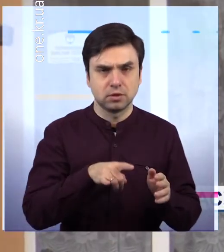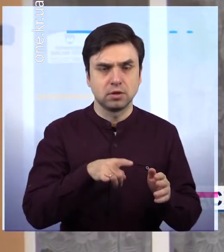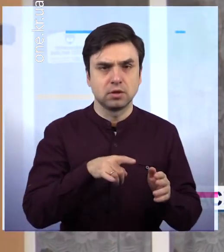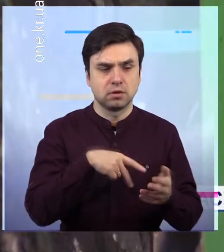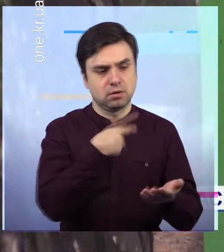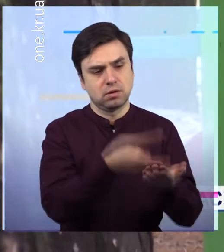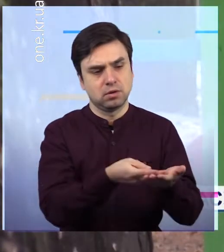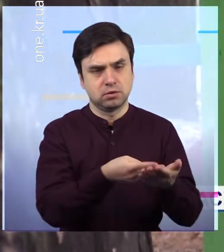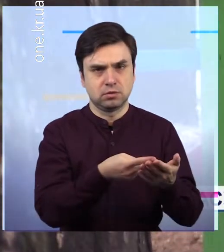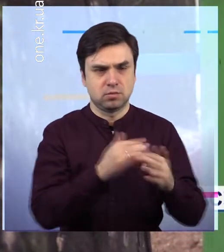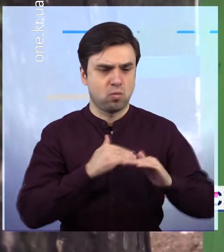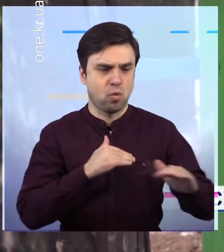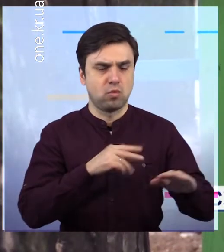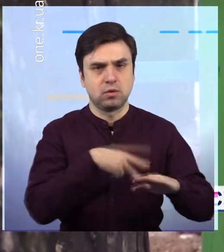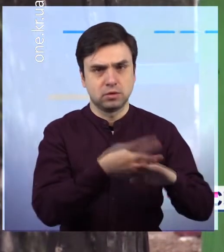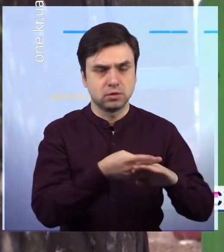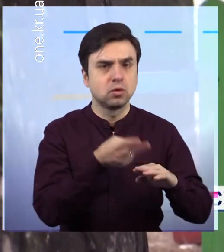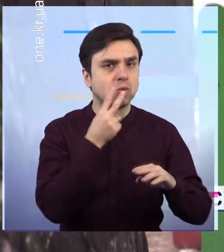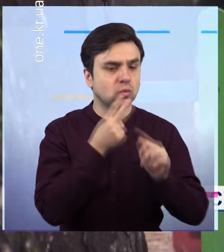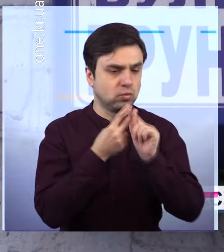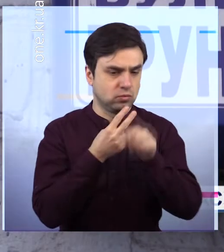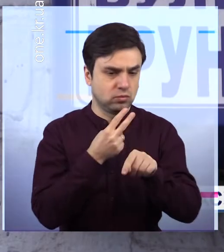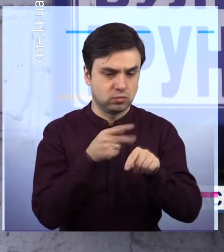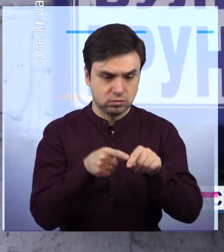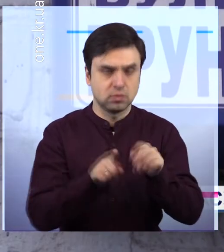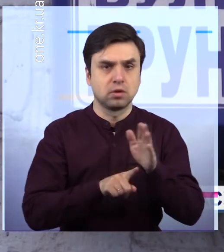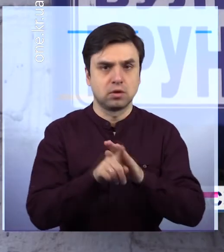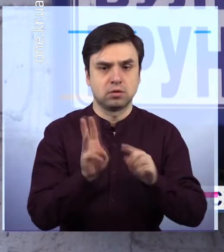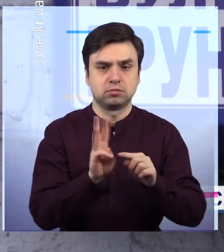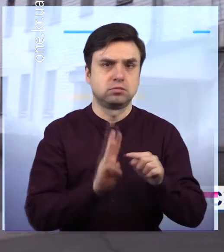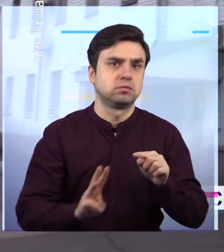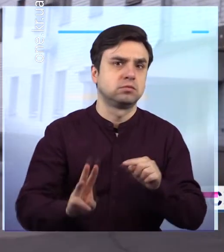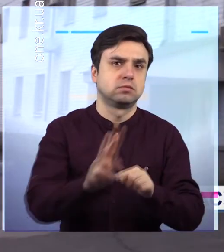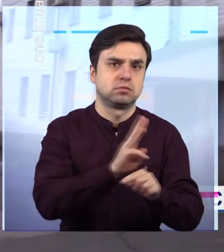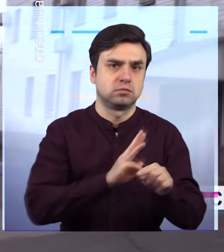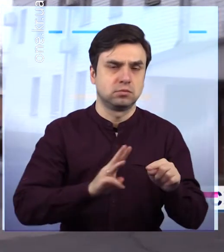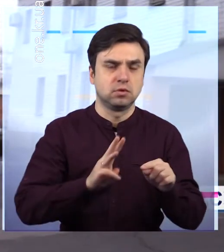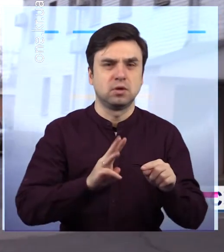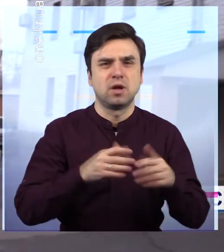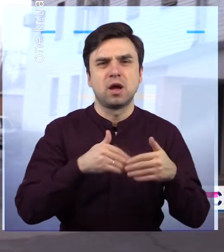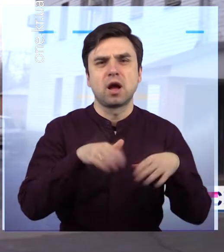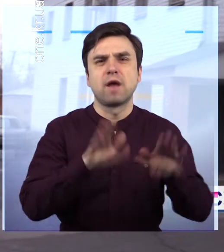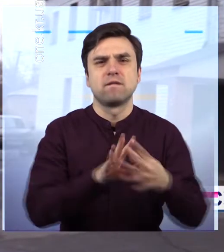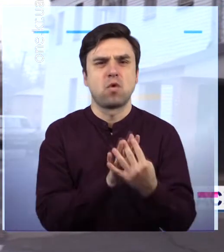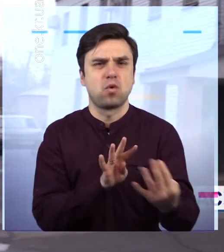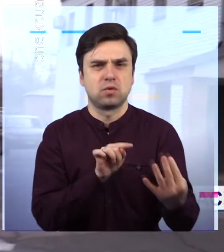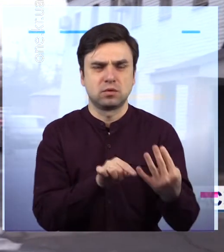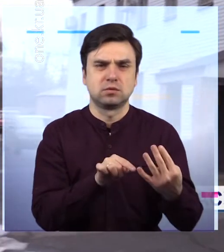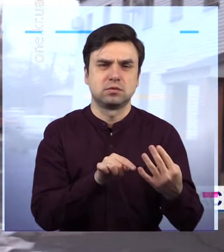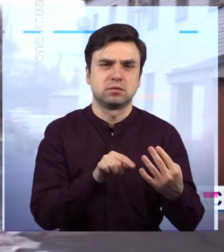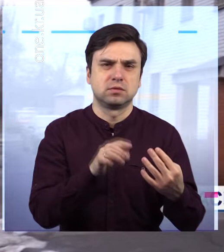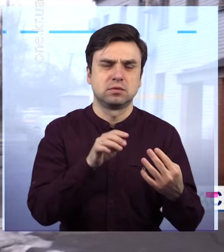відбудеться вже у березні. Хоча найближче мало пройти 12 лютого. Наразі відомо, що суд отримав клопотання про